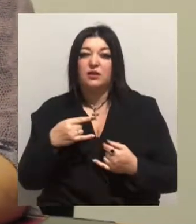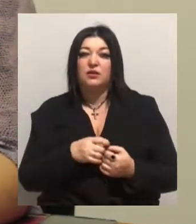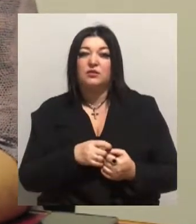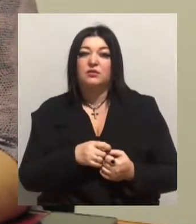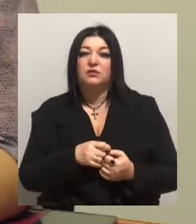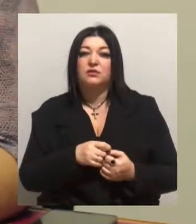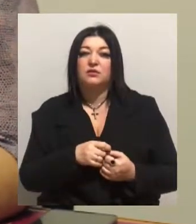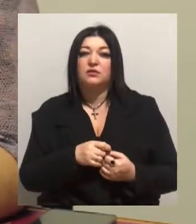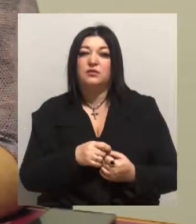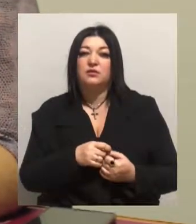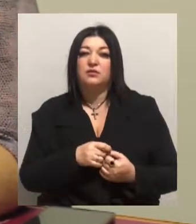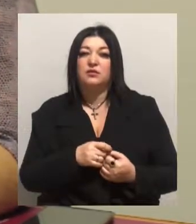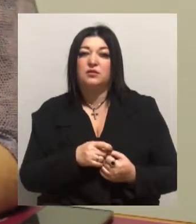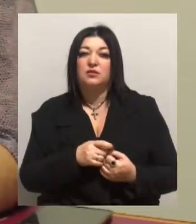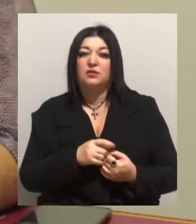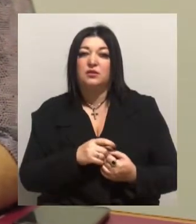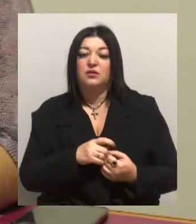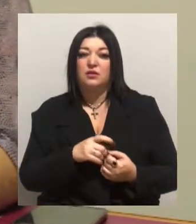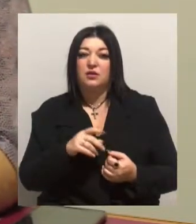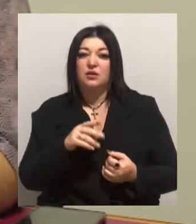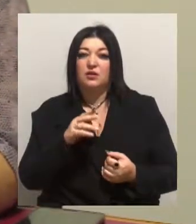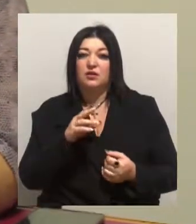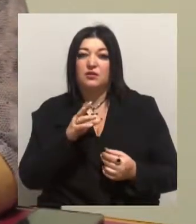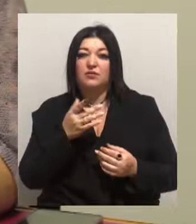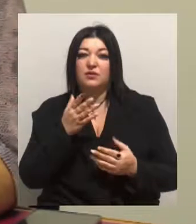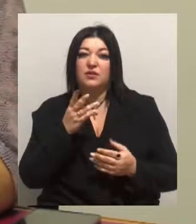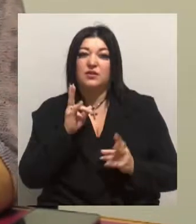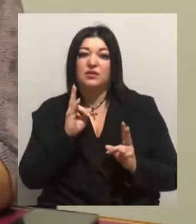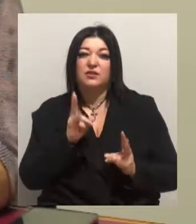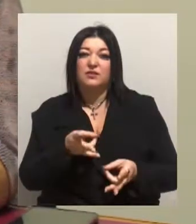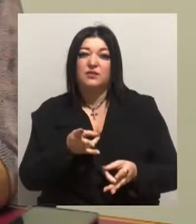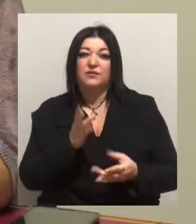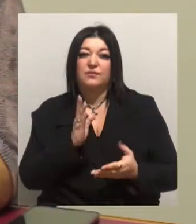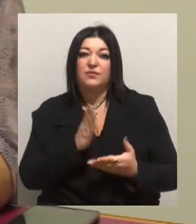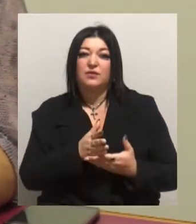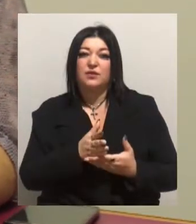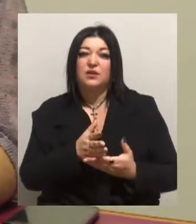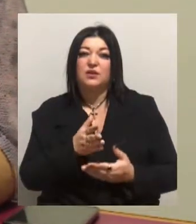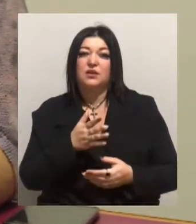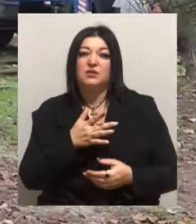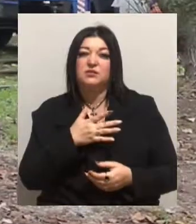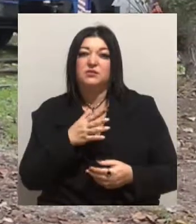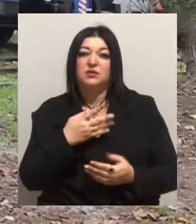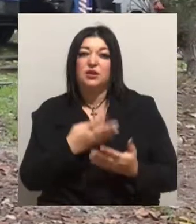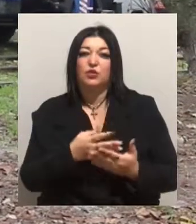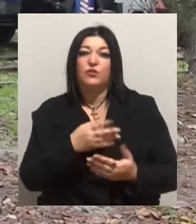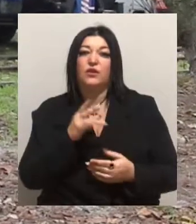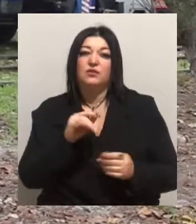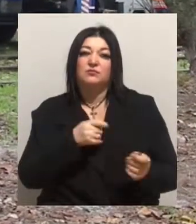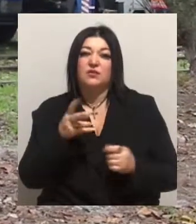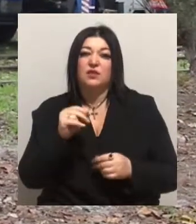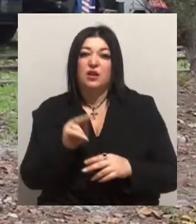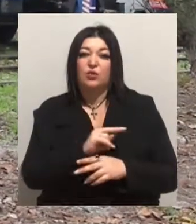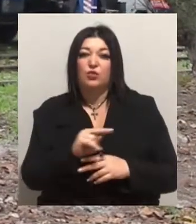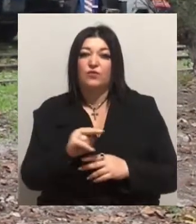грудного відділу хребта, закрита травма грудної клітини зліва. Відправлено на амбулаторне лікування. За попередню